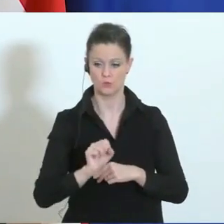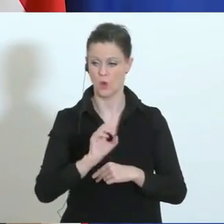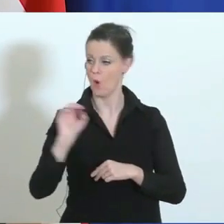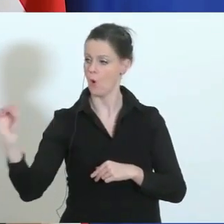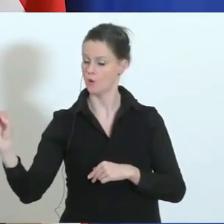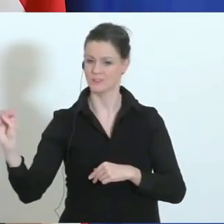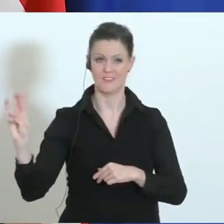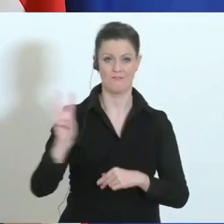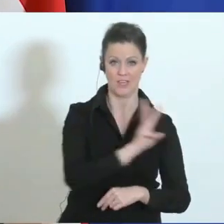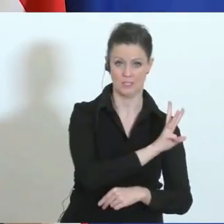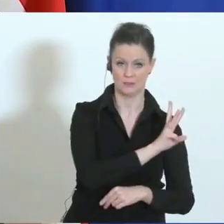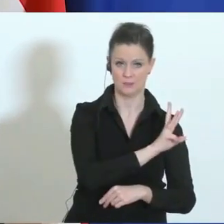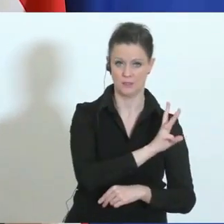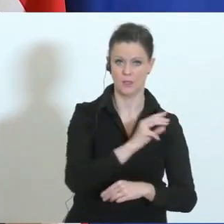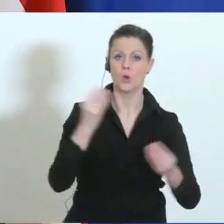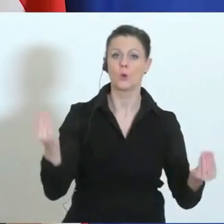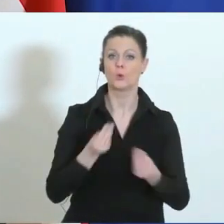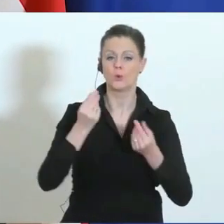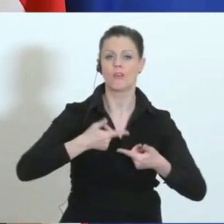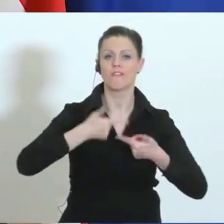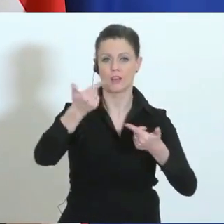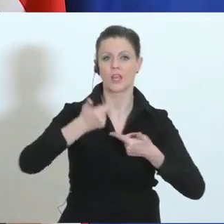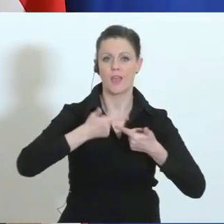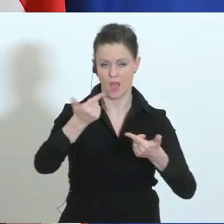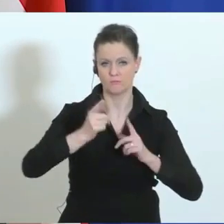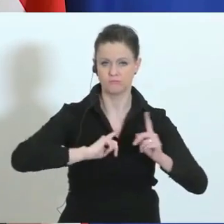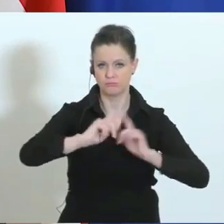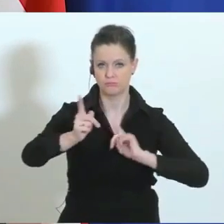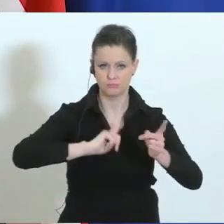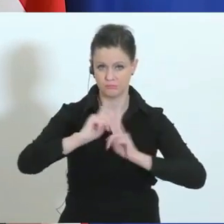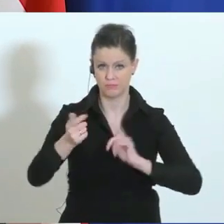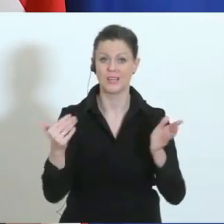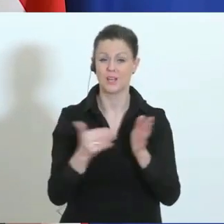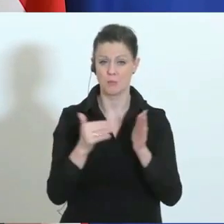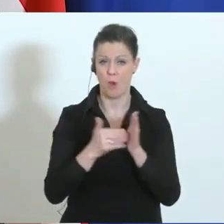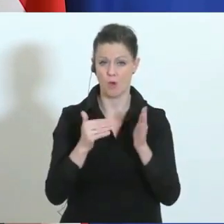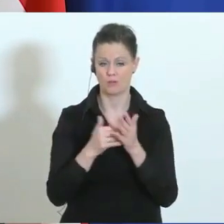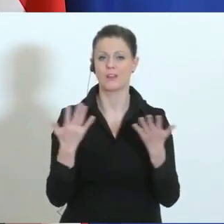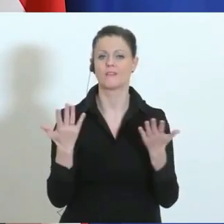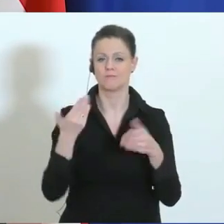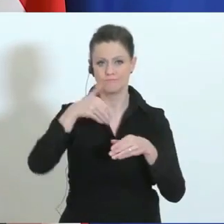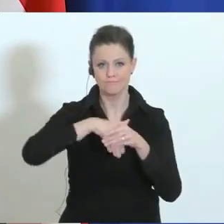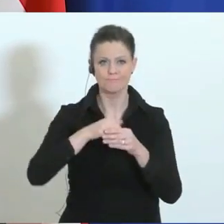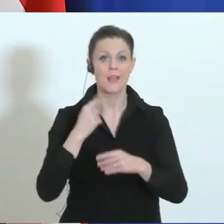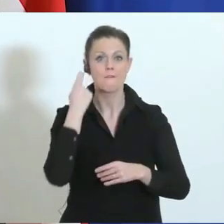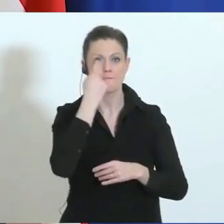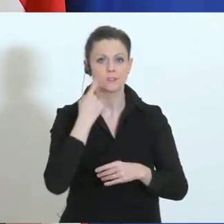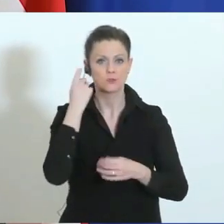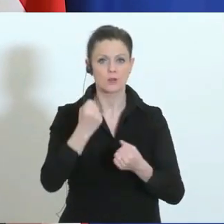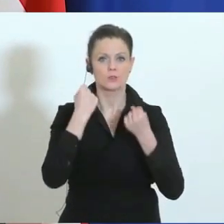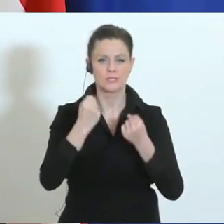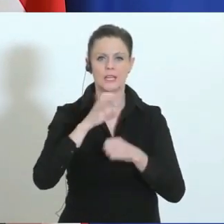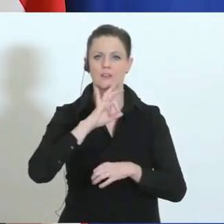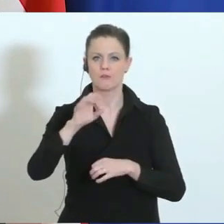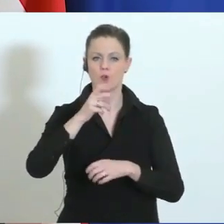ist es wichtig, dass der Güterverkehr weiter funktioniert, weil er nicht nur Versorgungssicherheit darstellt für die betroffenen Staaten,